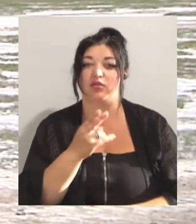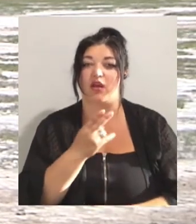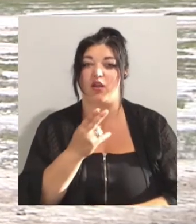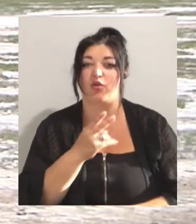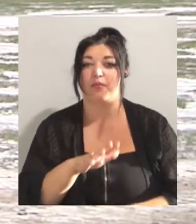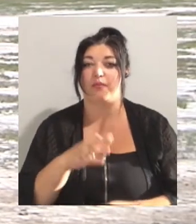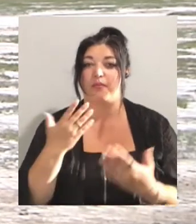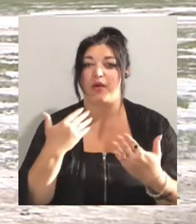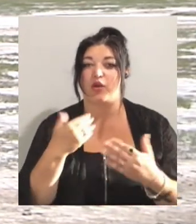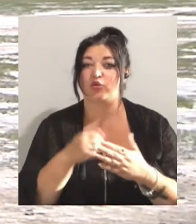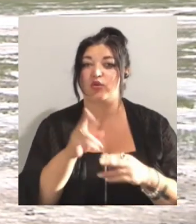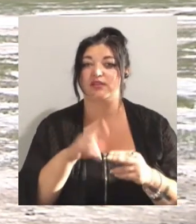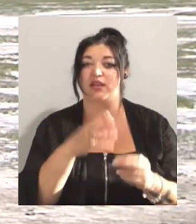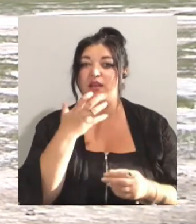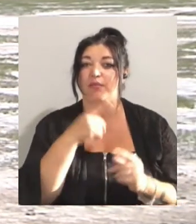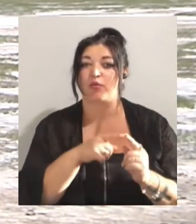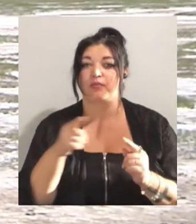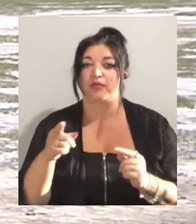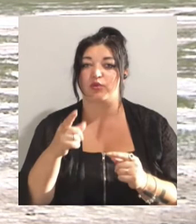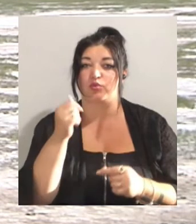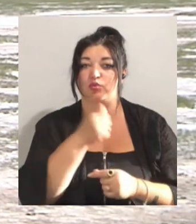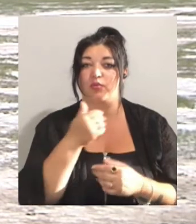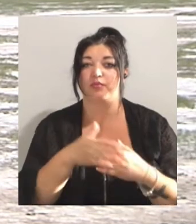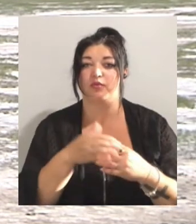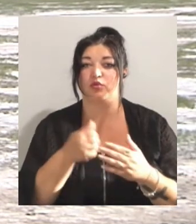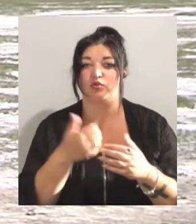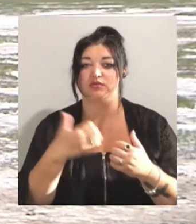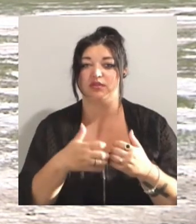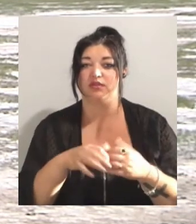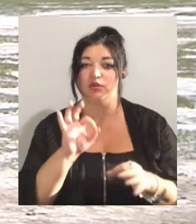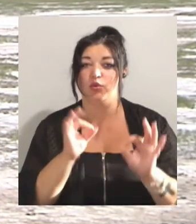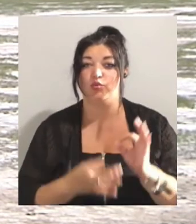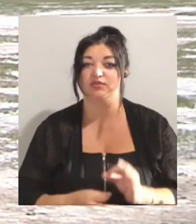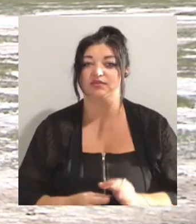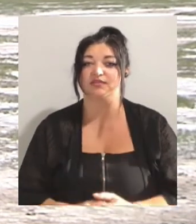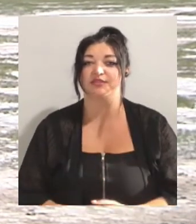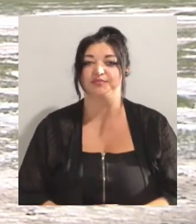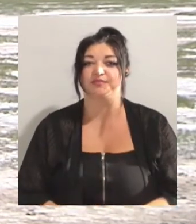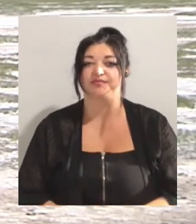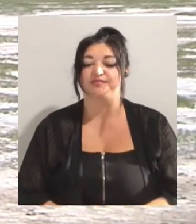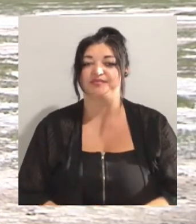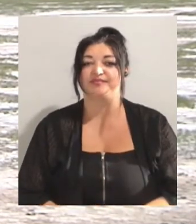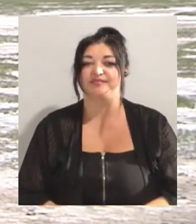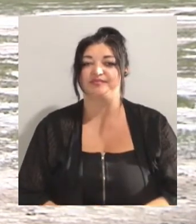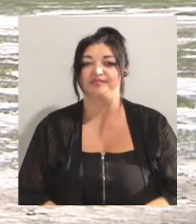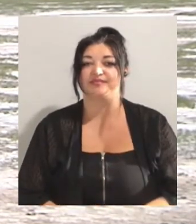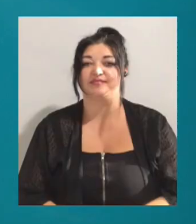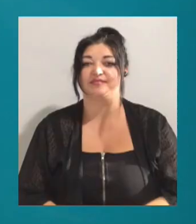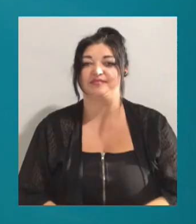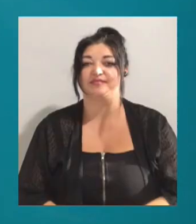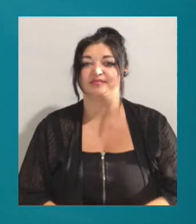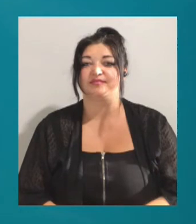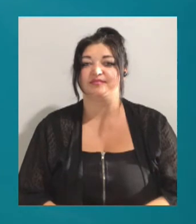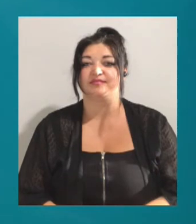до кінця теплого періоду року або приблизно до середини осені. Олександр Мельниченко, Борис Мислівцев, новини на Суспільному, Одещина.